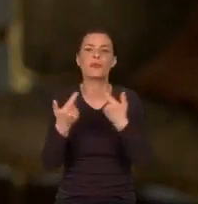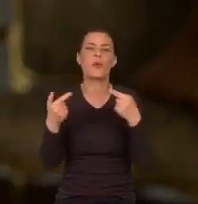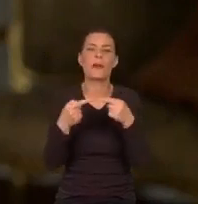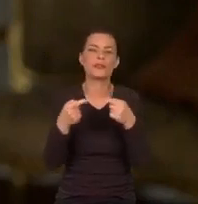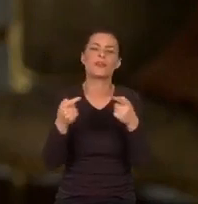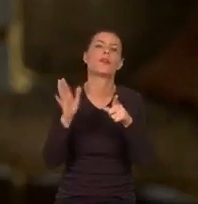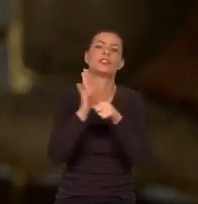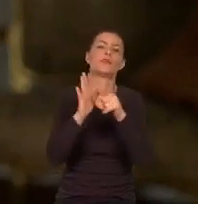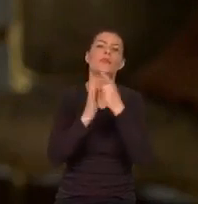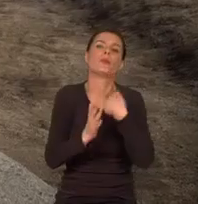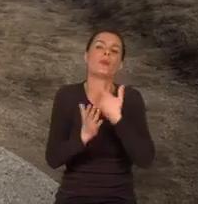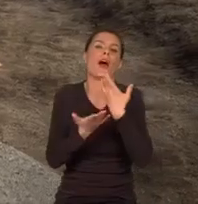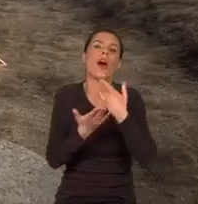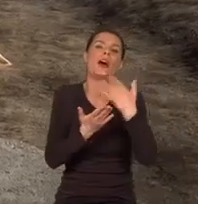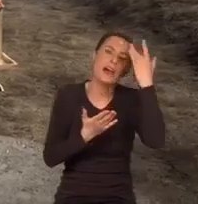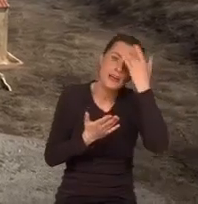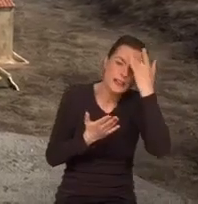odprawiania ceremonii religijnych.